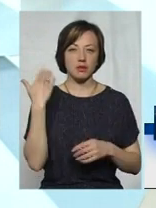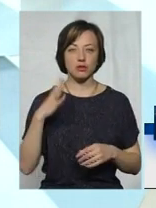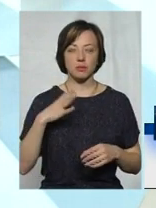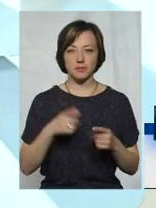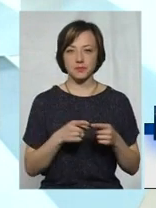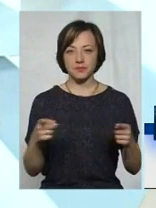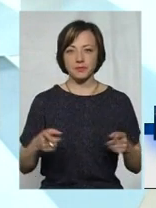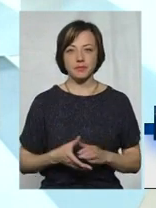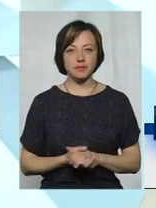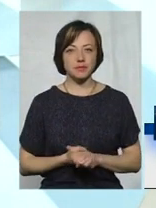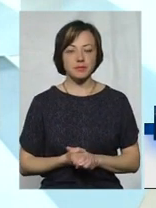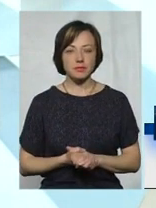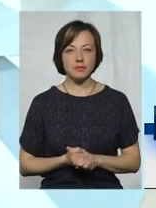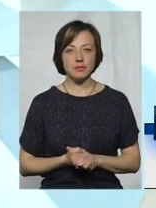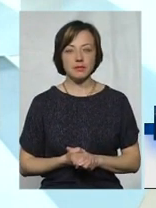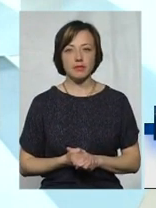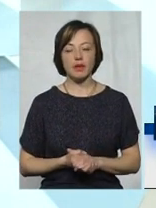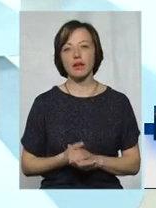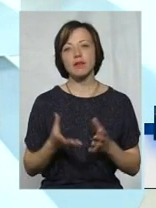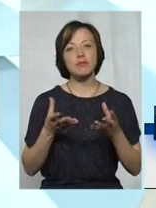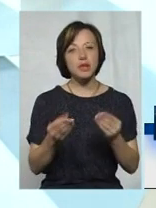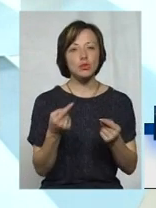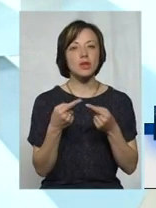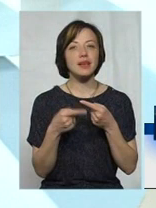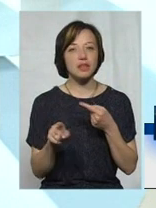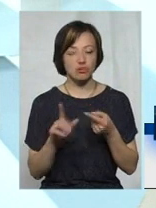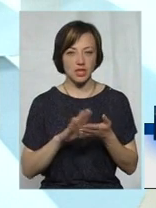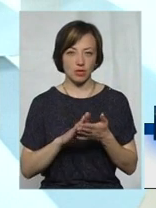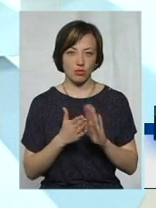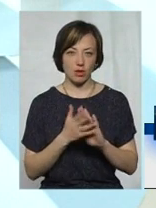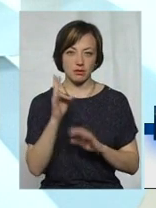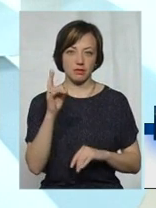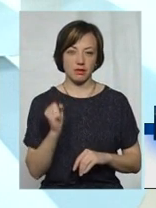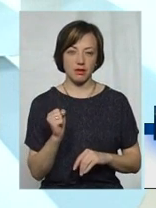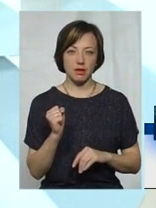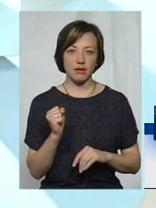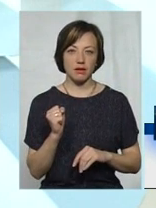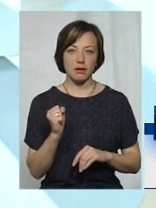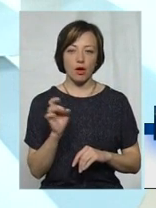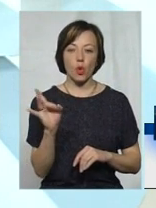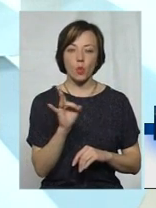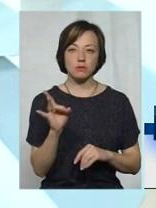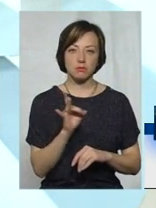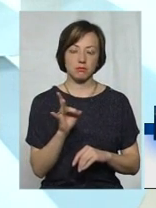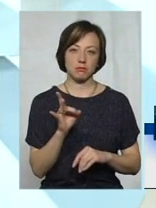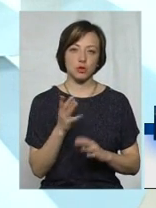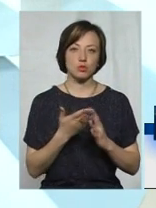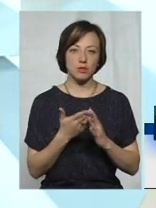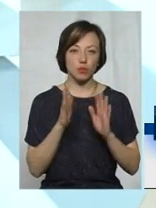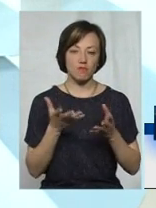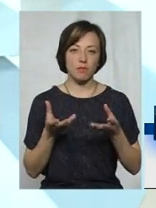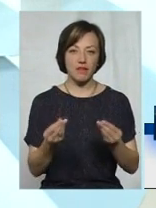цей період. Вплинула інша ситуація на розмір субсидії, вплини.